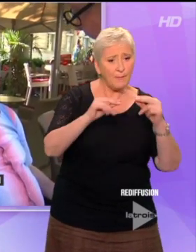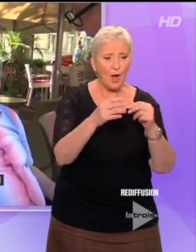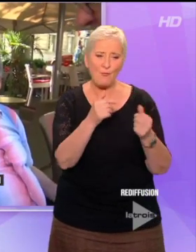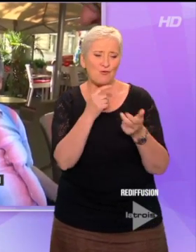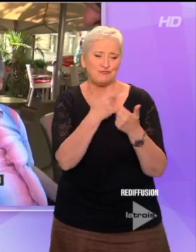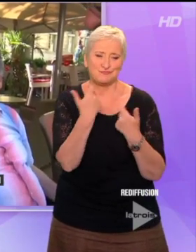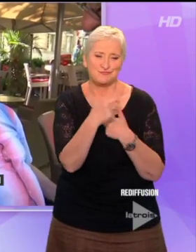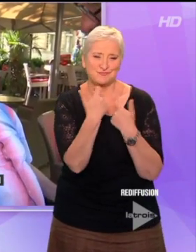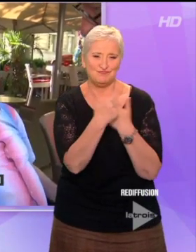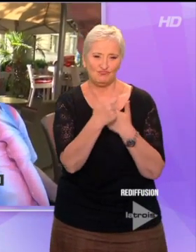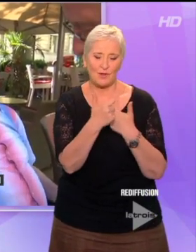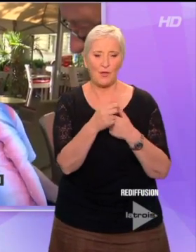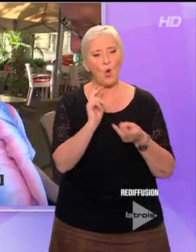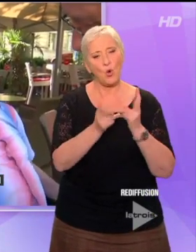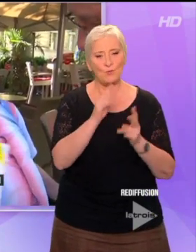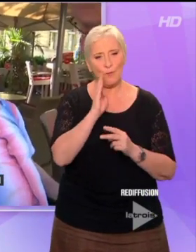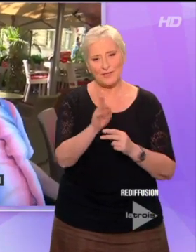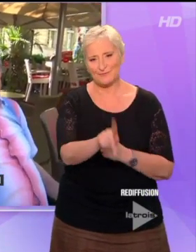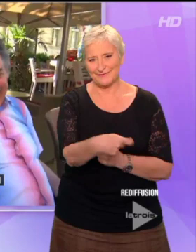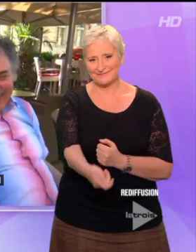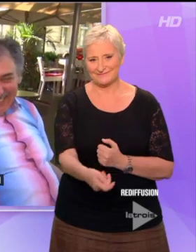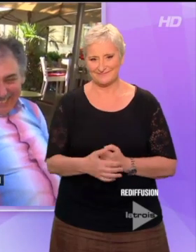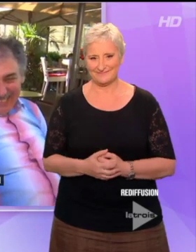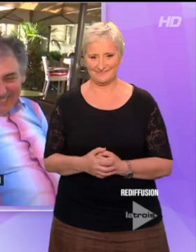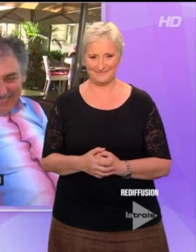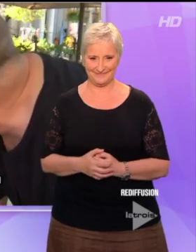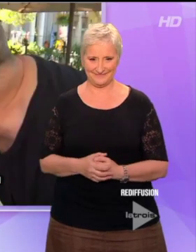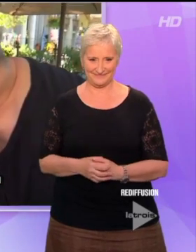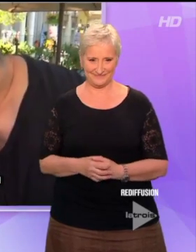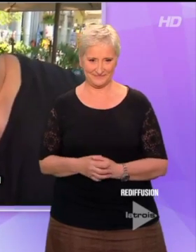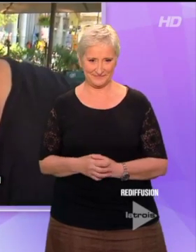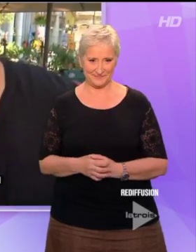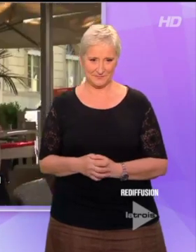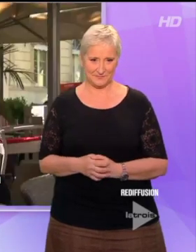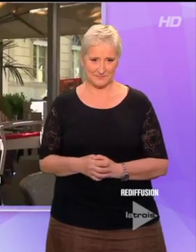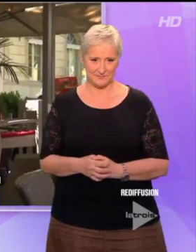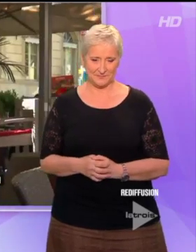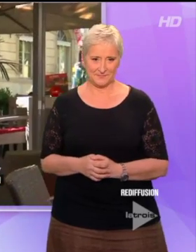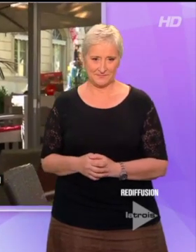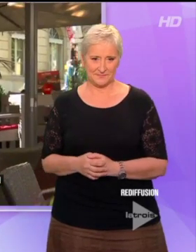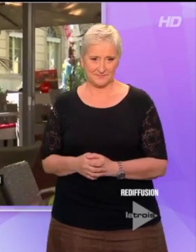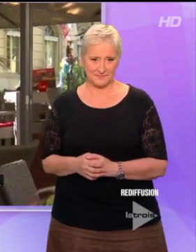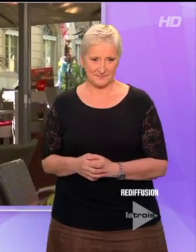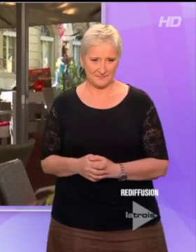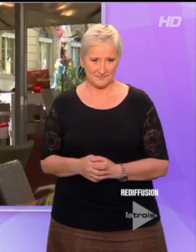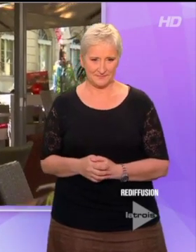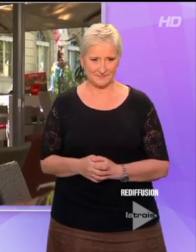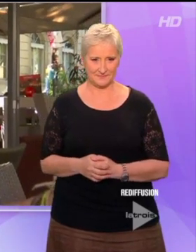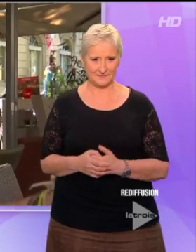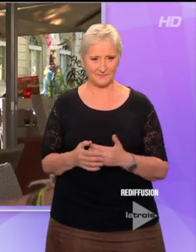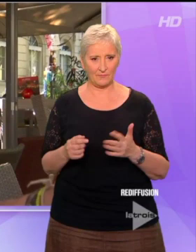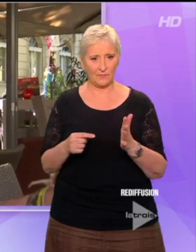'humour, Belges évidemment. Pour qu viennent vous pourrir le spectacle. A voir par le